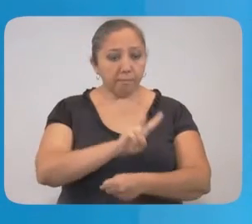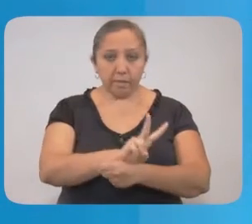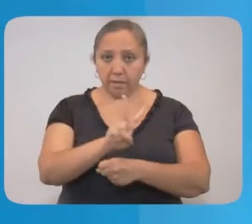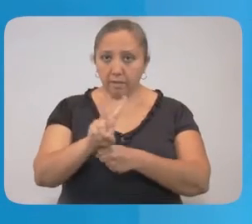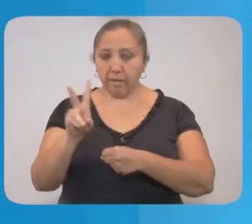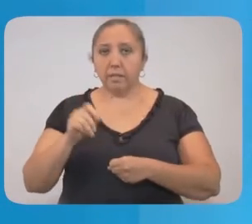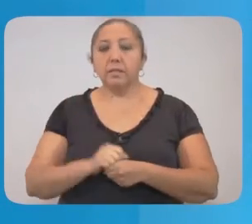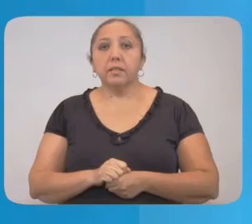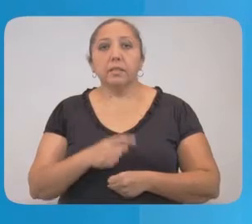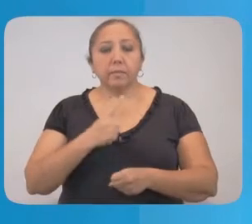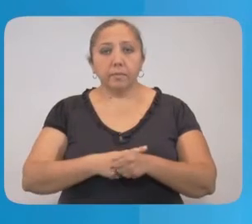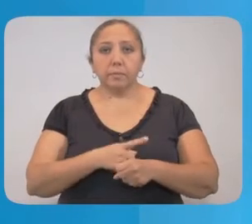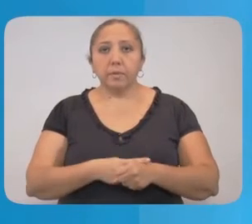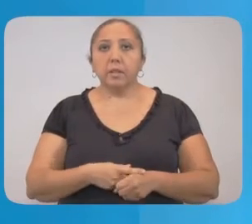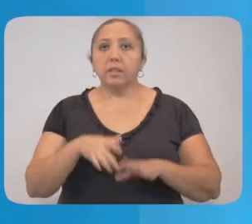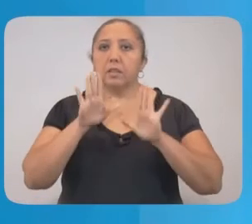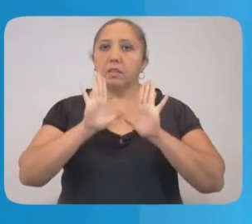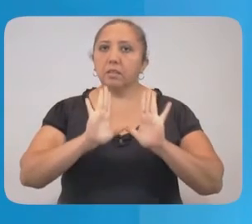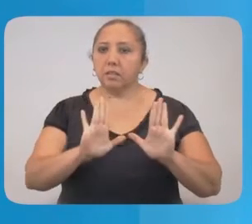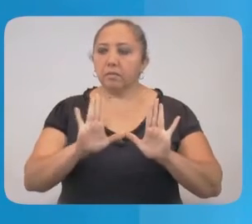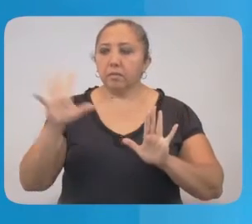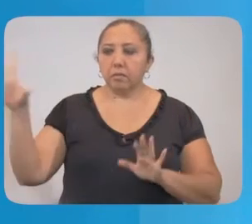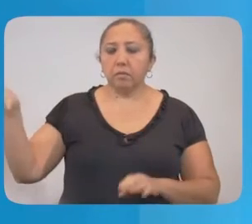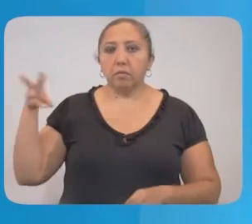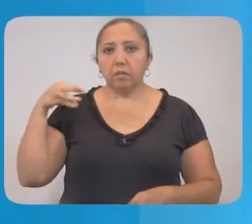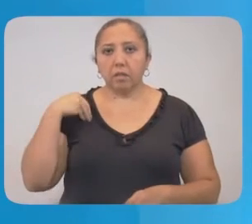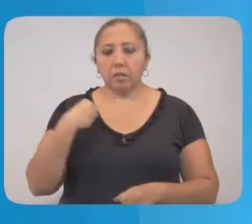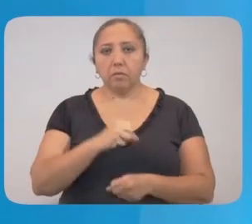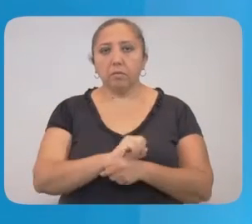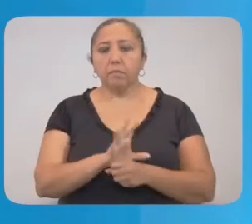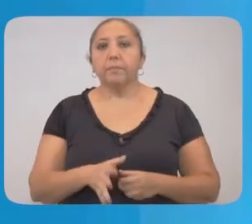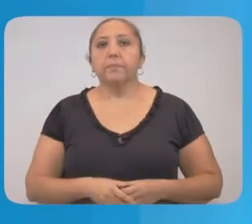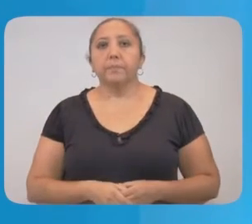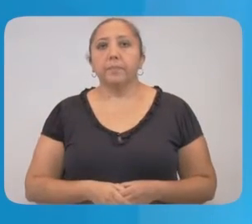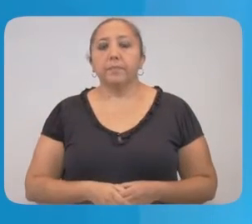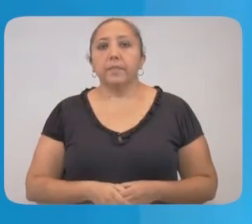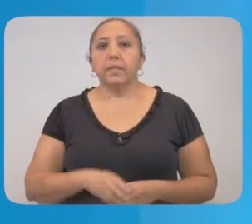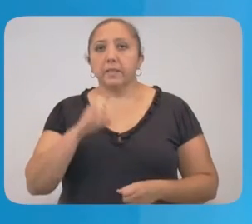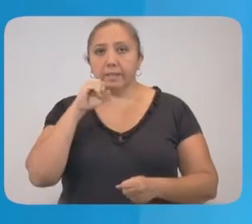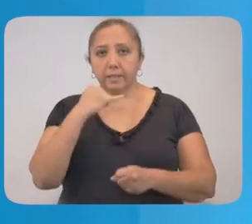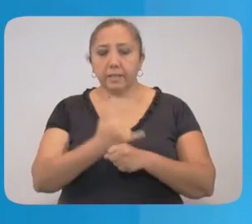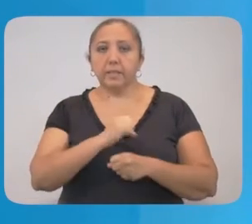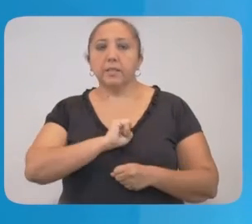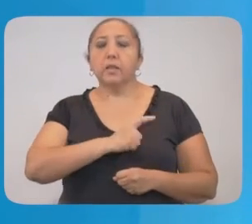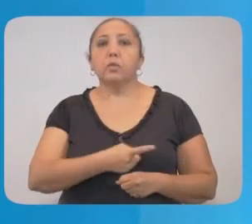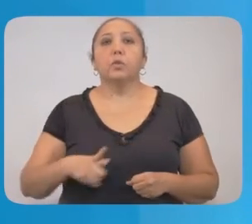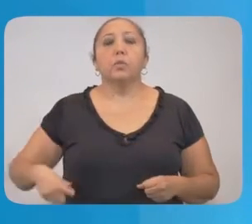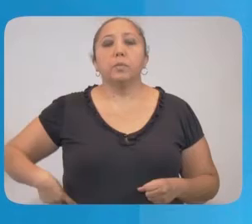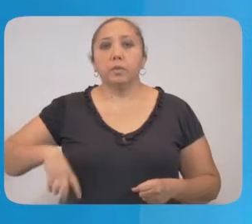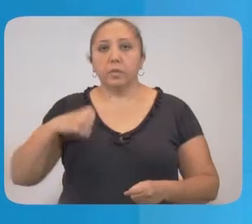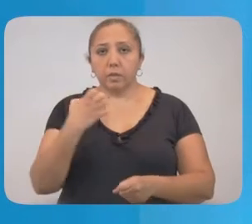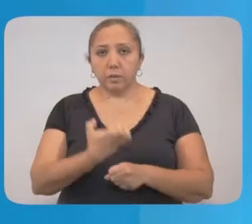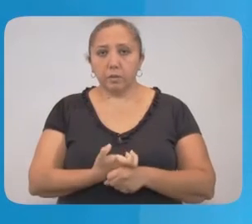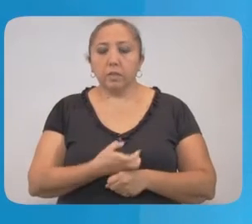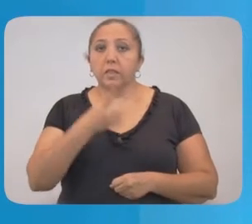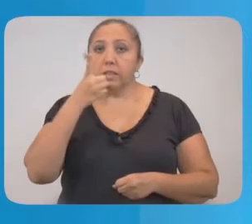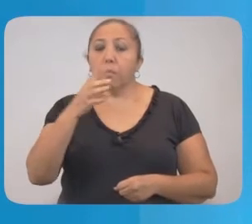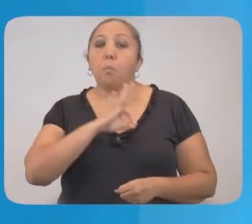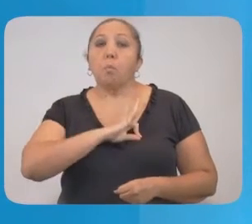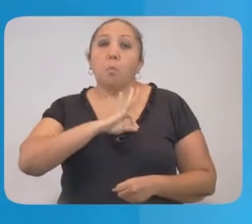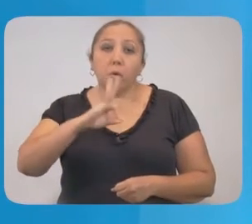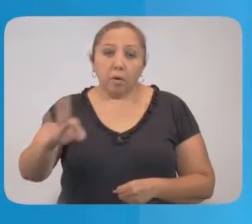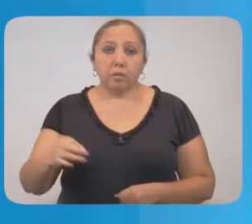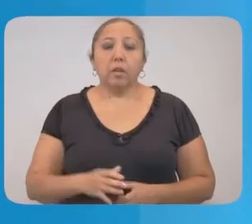tumen yakmak peksa yola le talamiljelo. Le jela, leti e utzolzibil begla martes 23 de junio, 2558